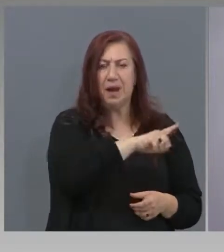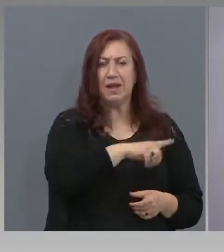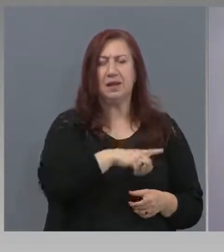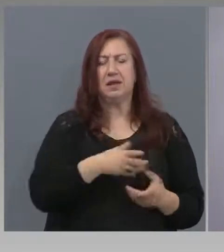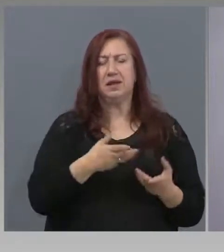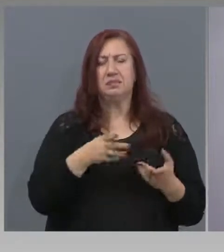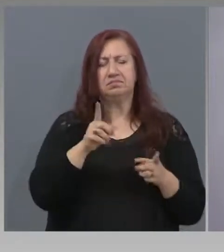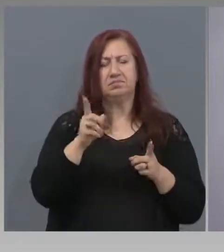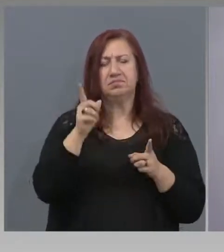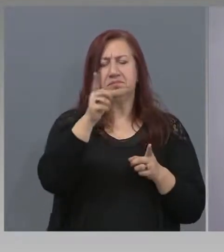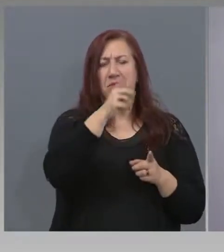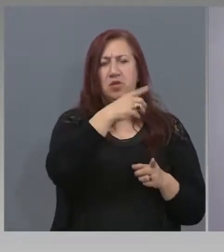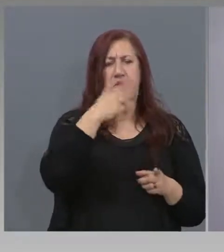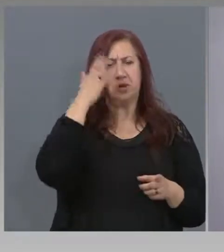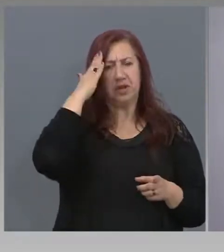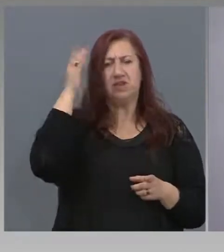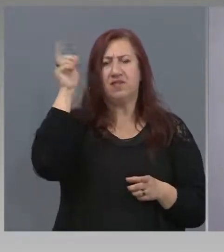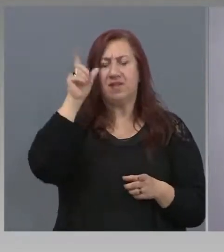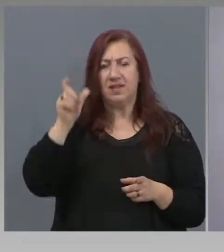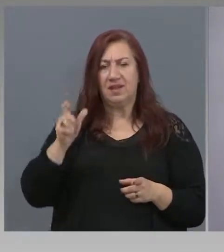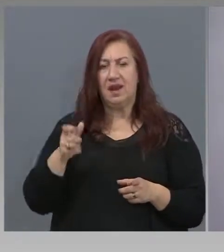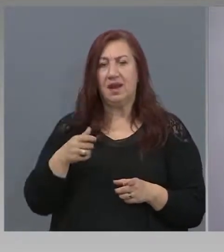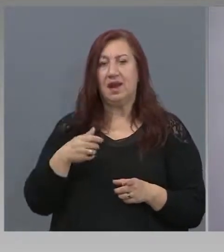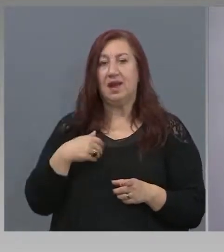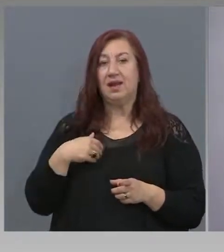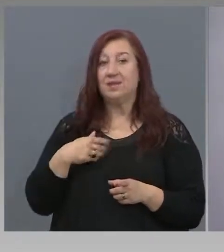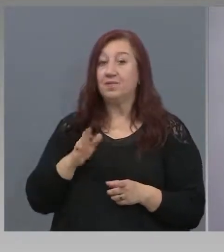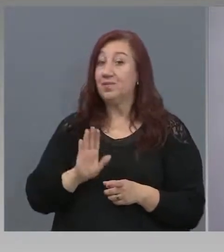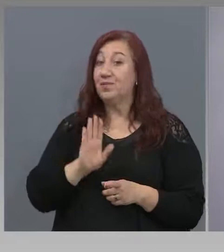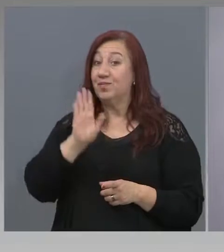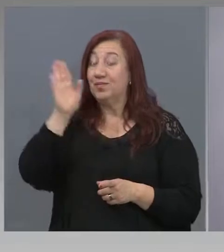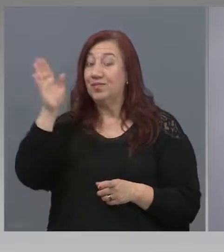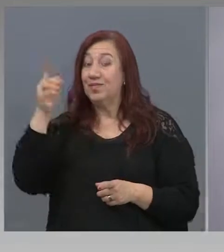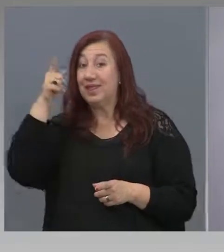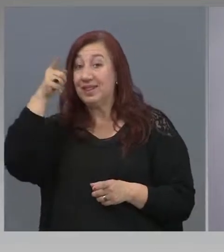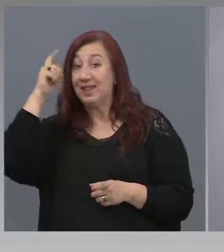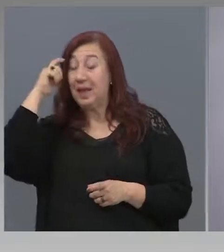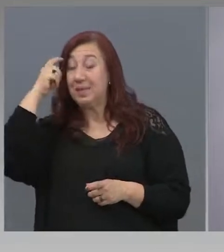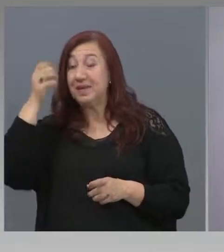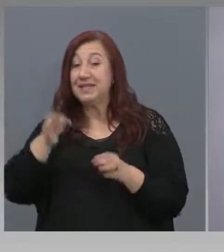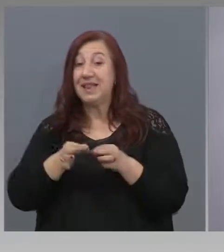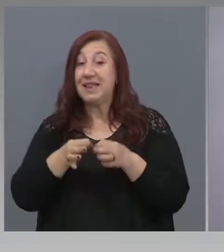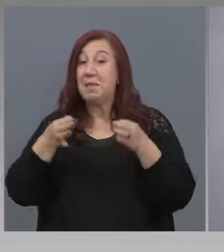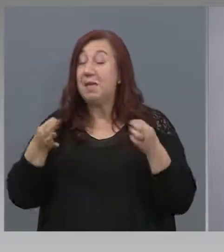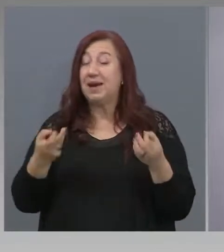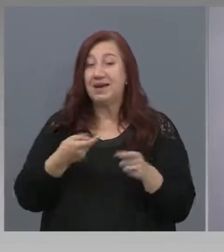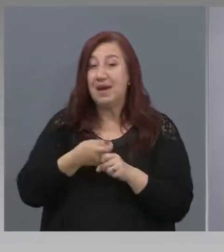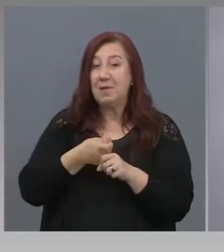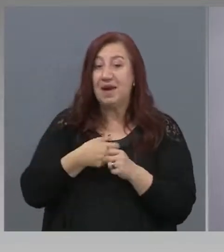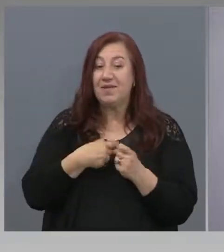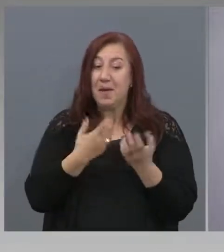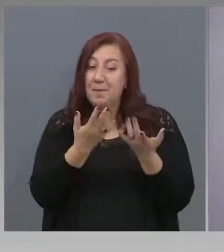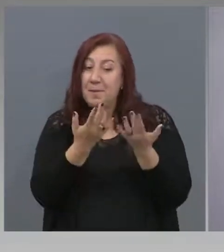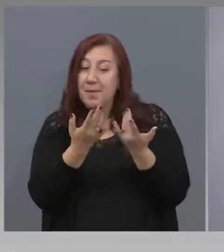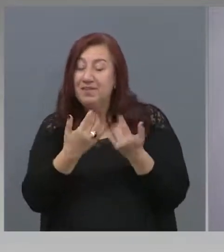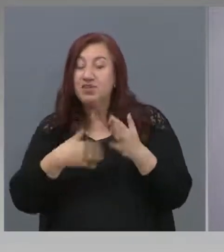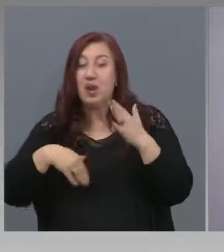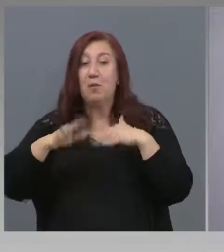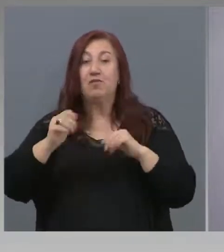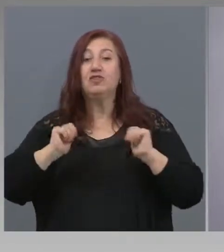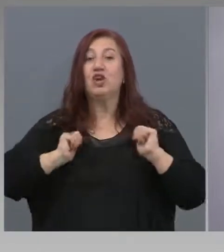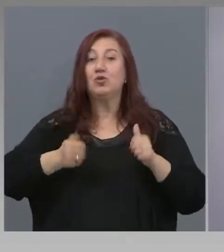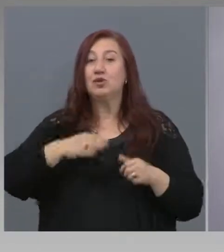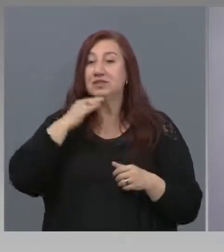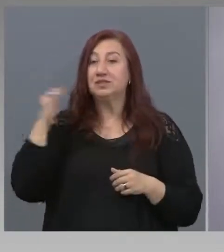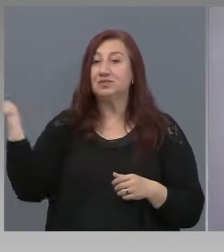Италия, които замислят определени мерки с това да се опитат да привлекат туристи отвънка и да могат, както се